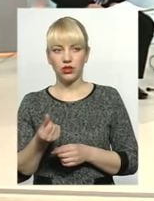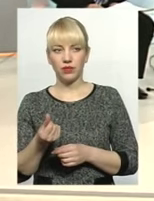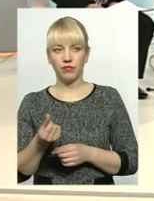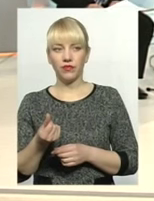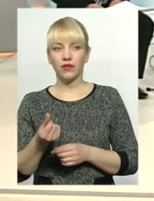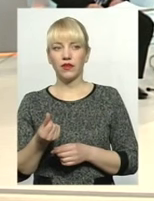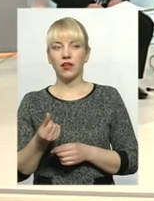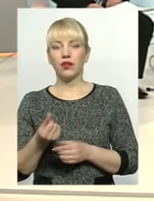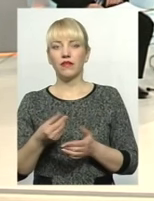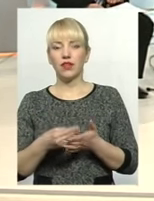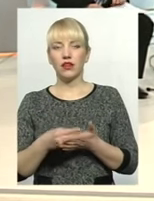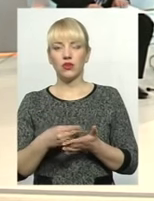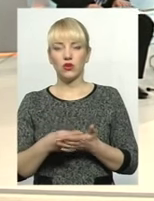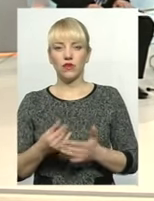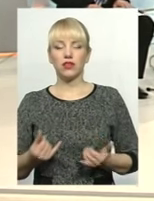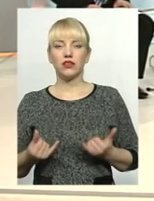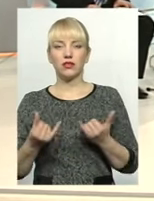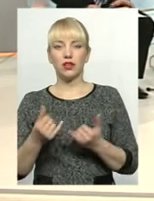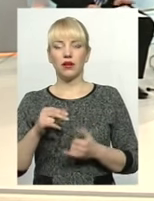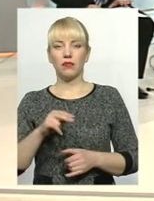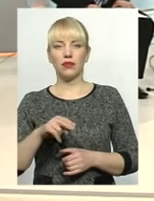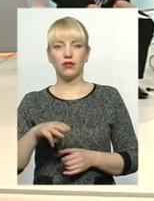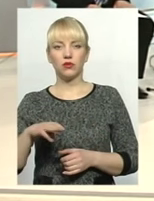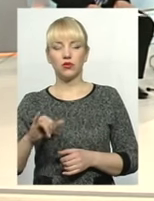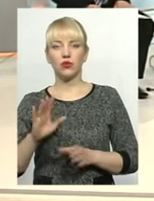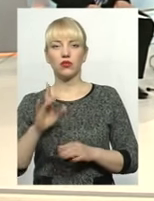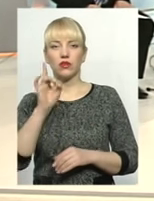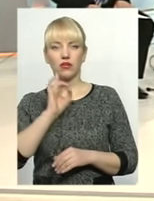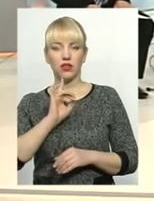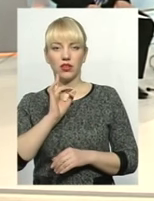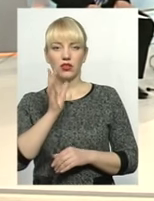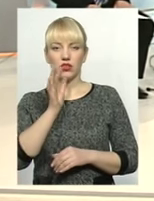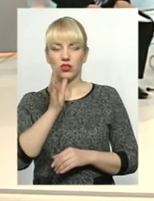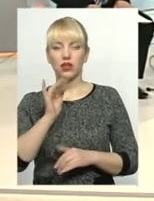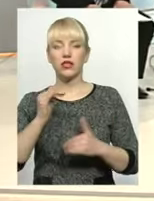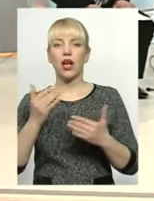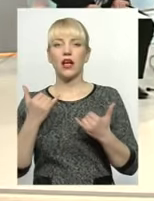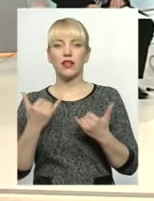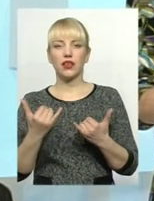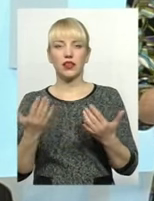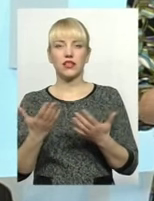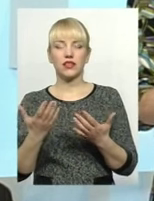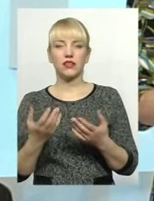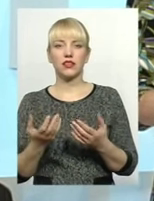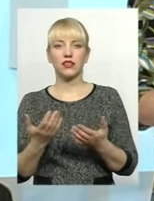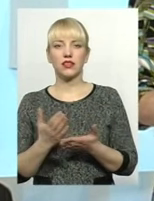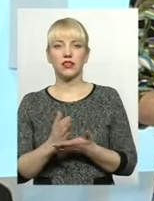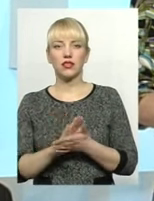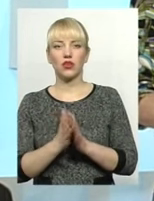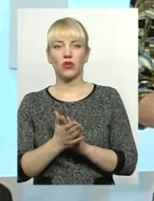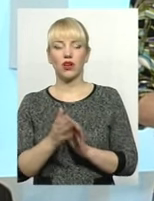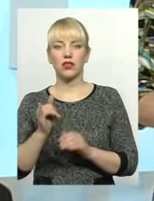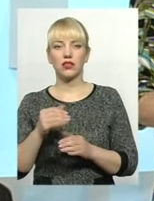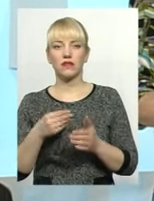знайшли фінансування для профтехосвіти, але на певний час. Загалом, яка ситуація нині складається із фінансуванням